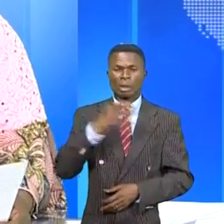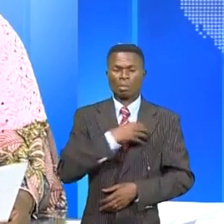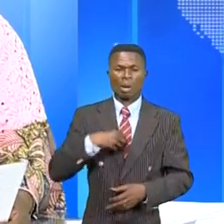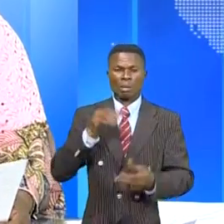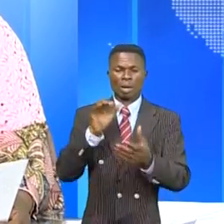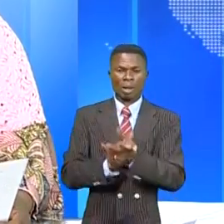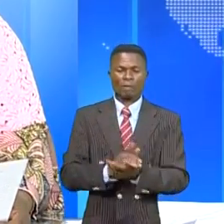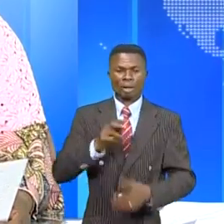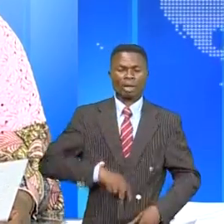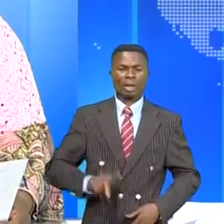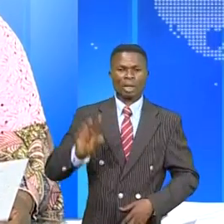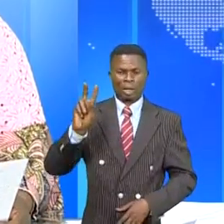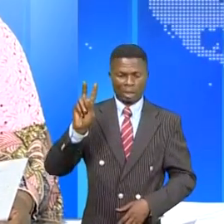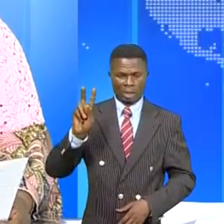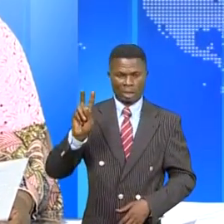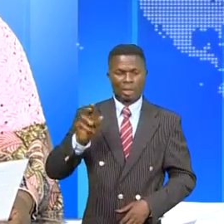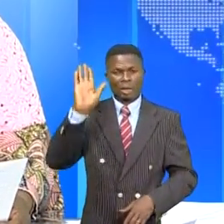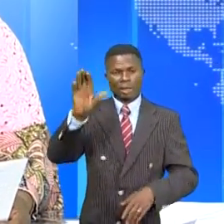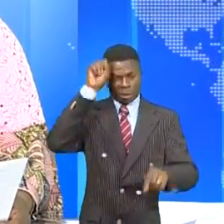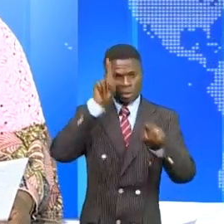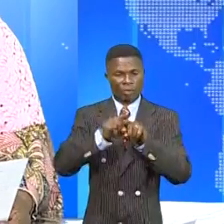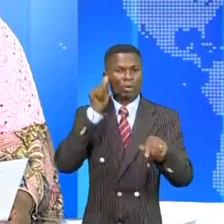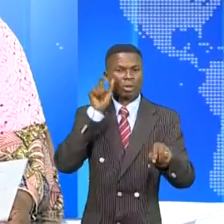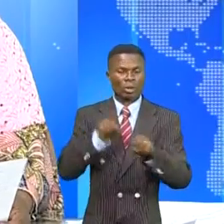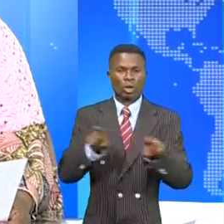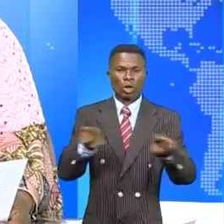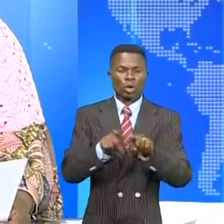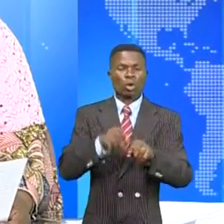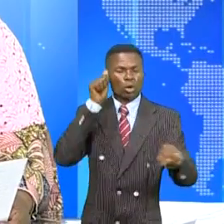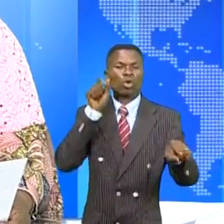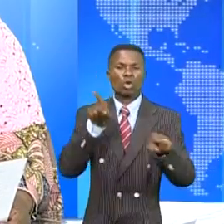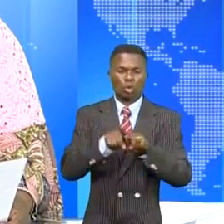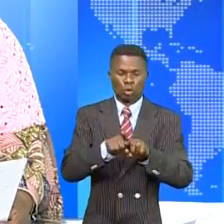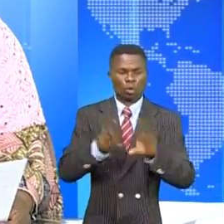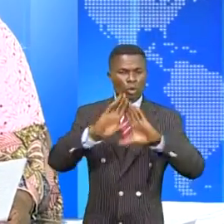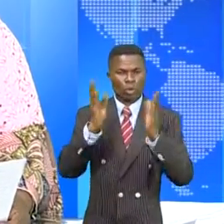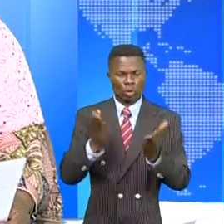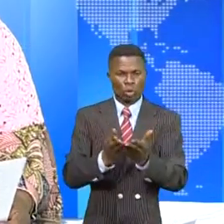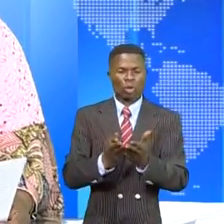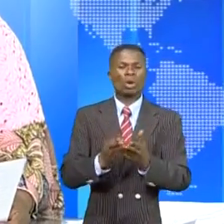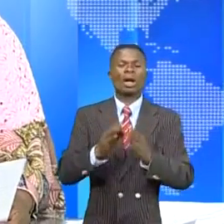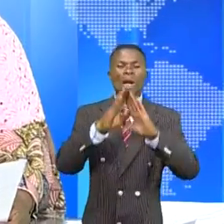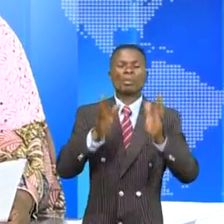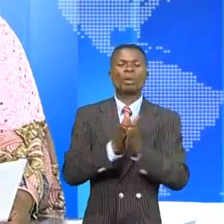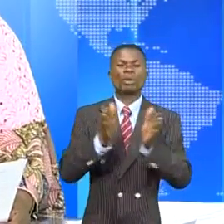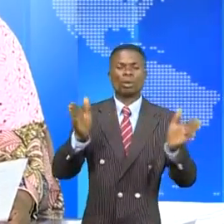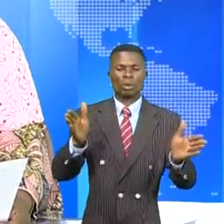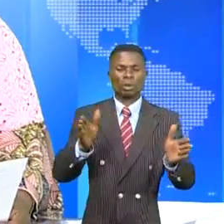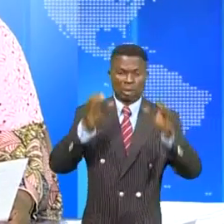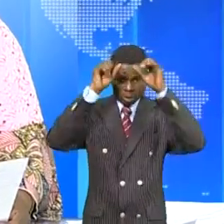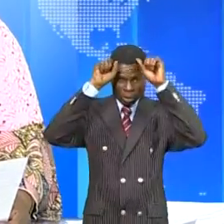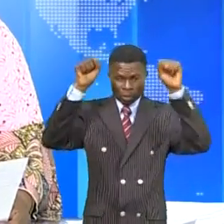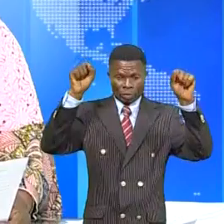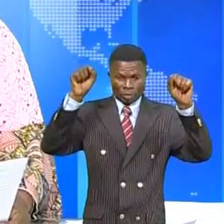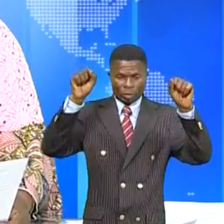Kasalou, ses frères et soeurs, cousins et cousines ainsi que toutes leurs maisons. Le président